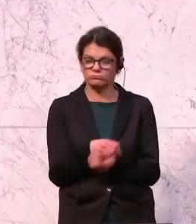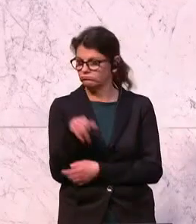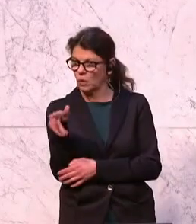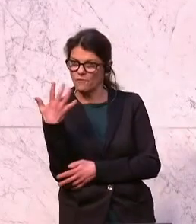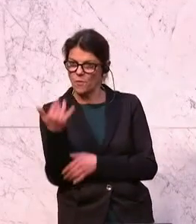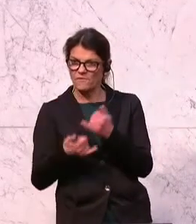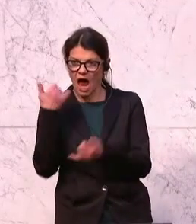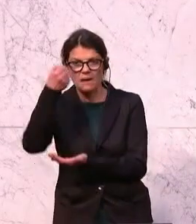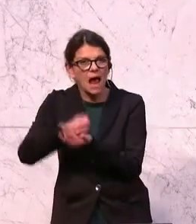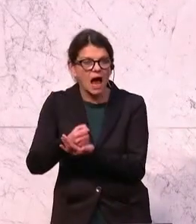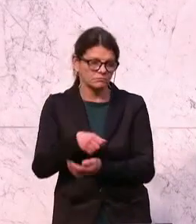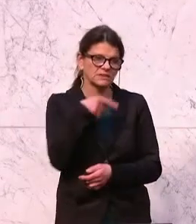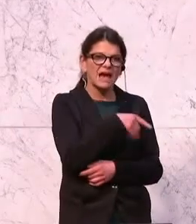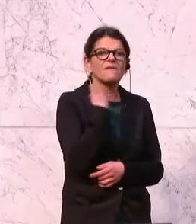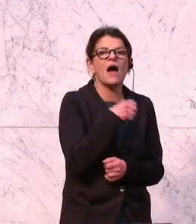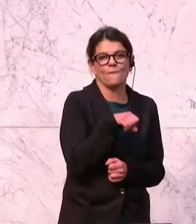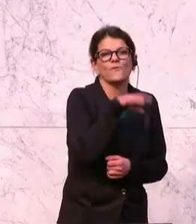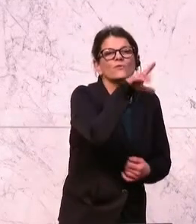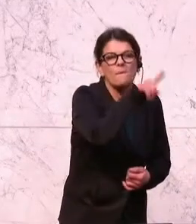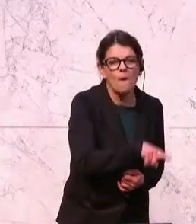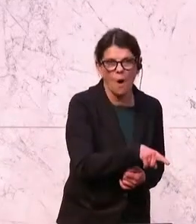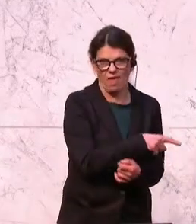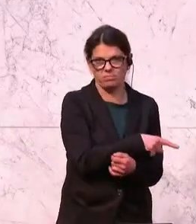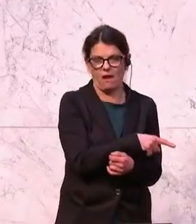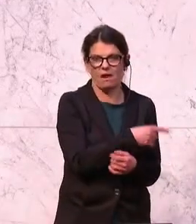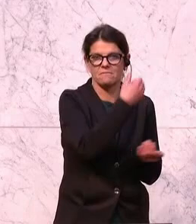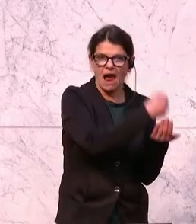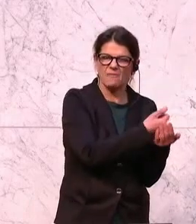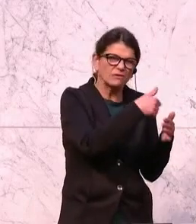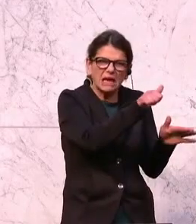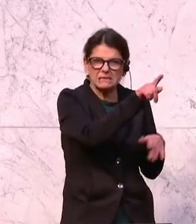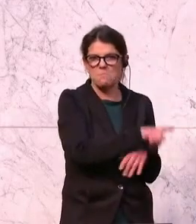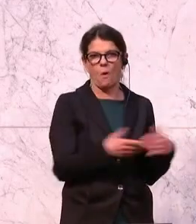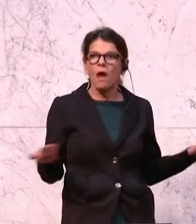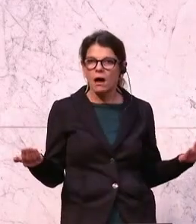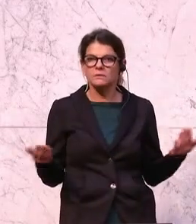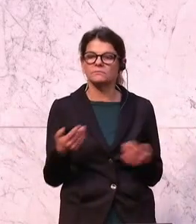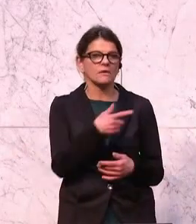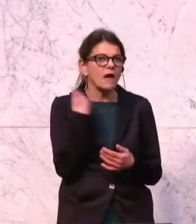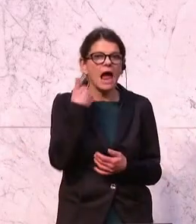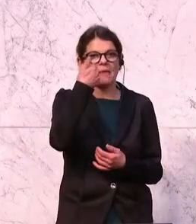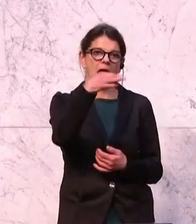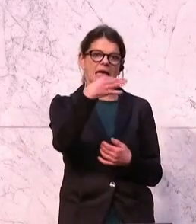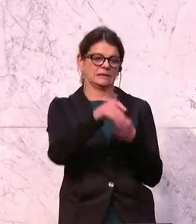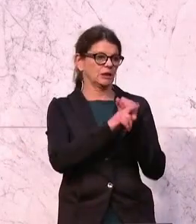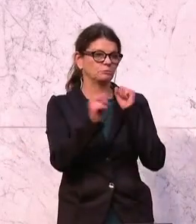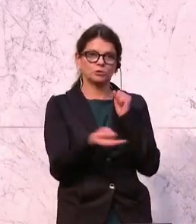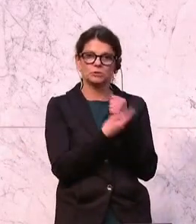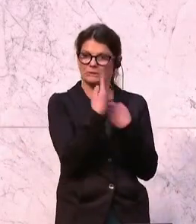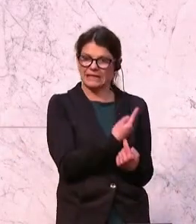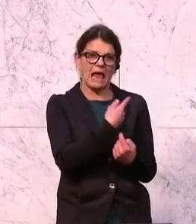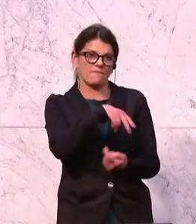Jahre im Amt und der war 15 Monate im Amt oder 16 und hat ein einziges Budget selbst